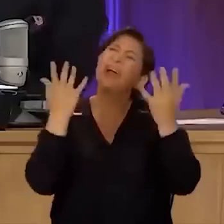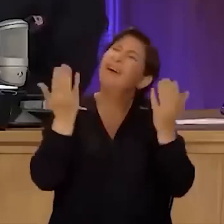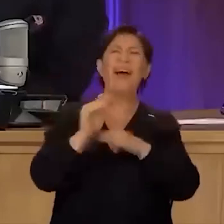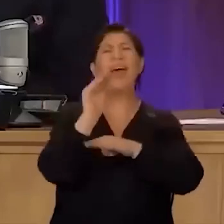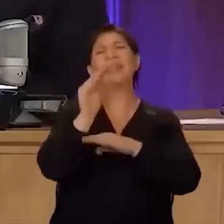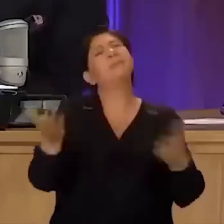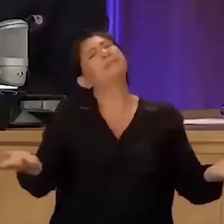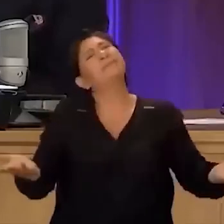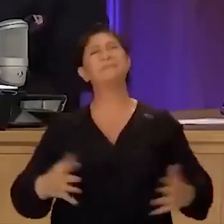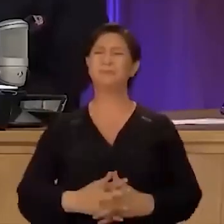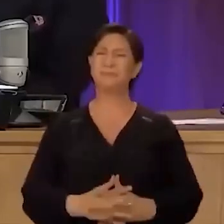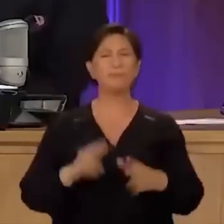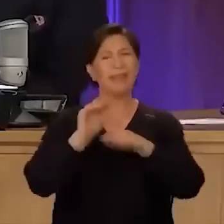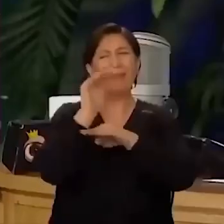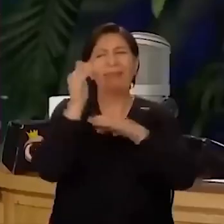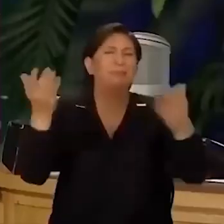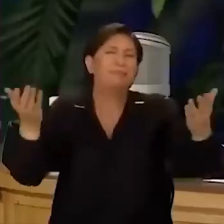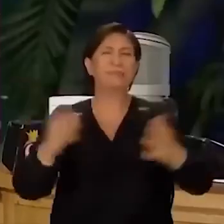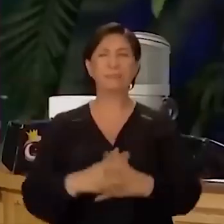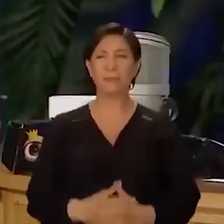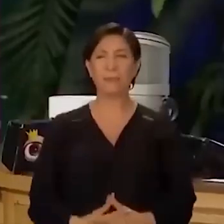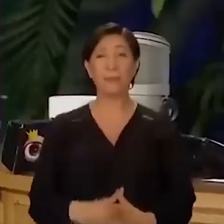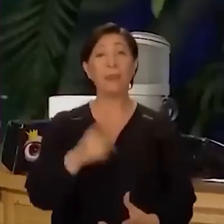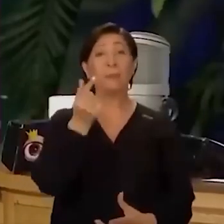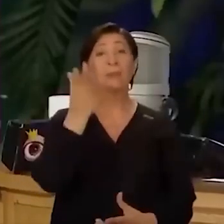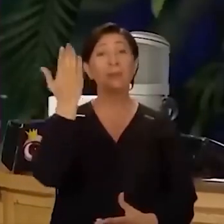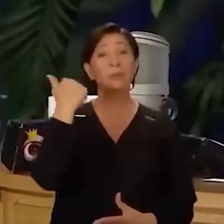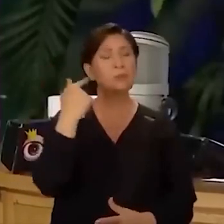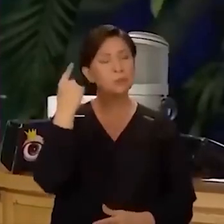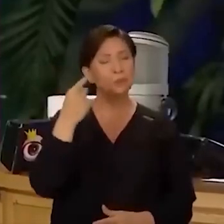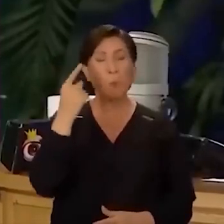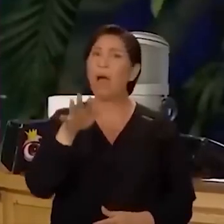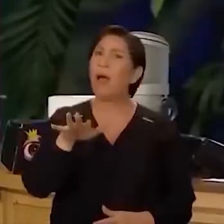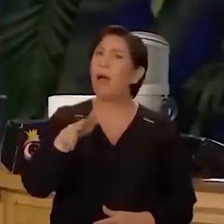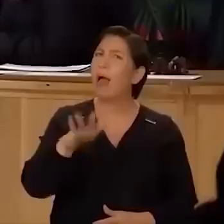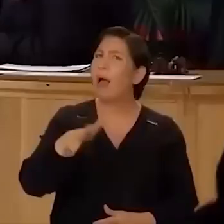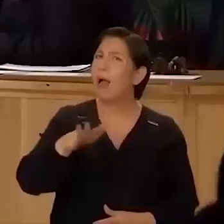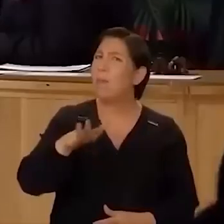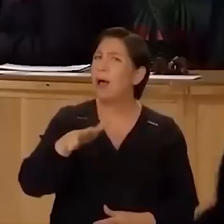Hayat. Hayat. Hakikaten. Hayat. Biraz önce düşündüm. Galiba